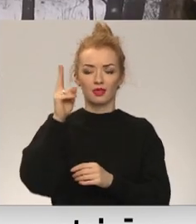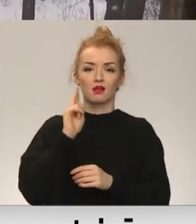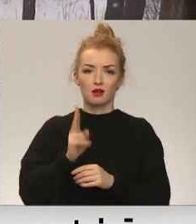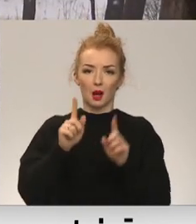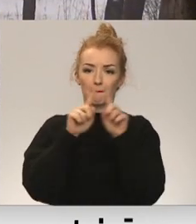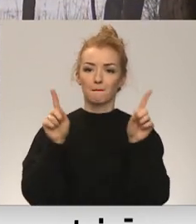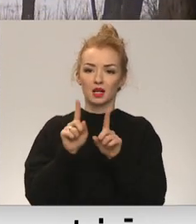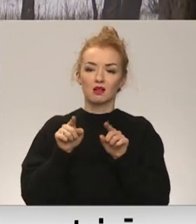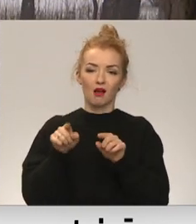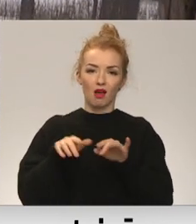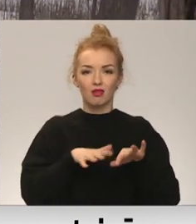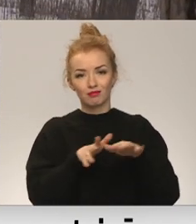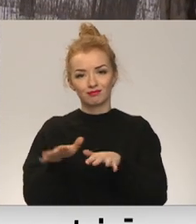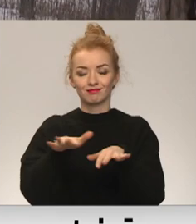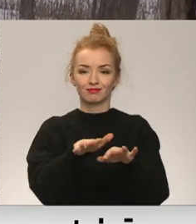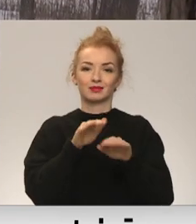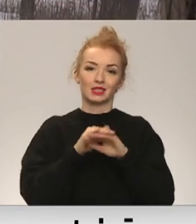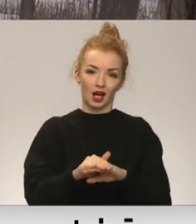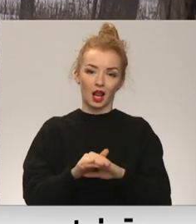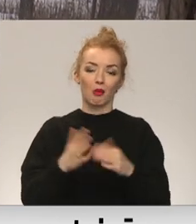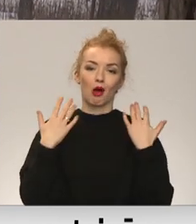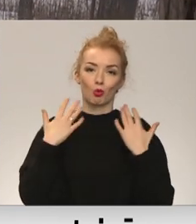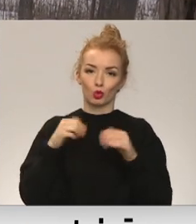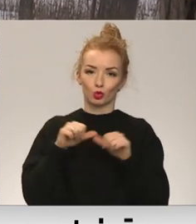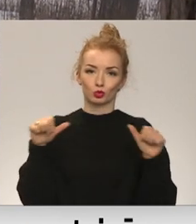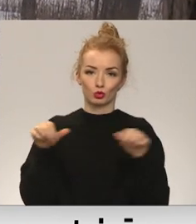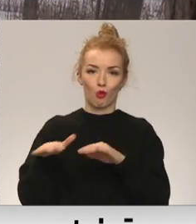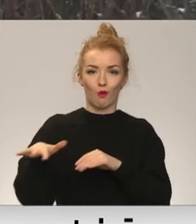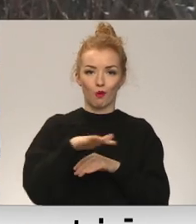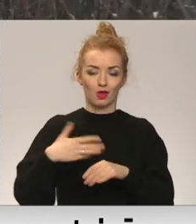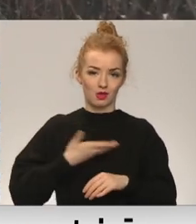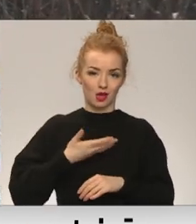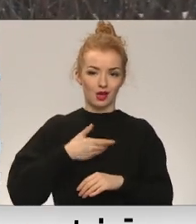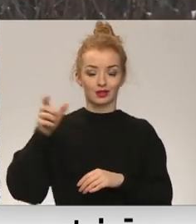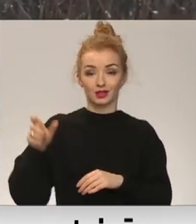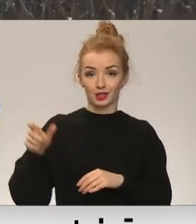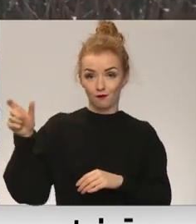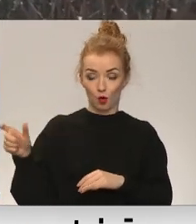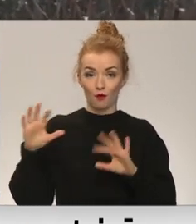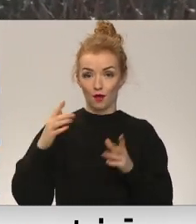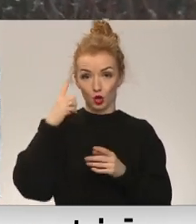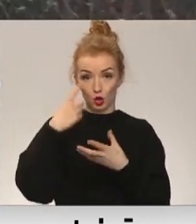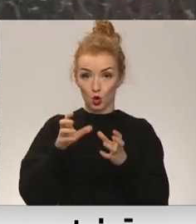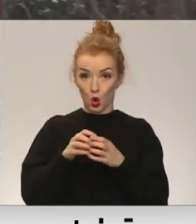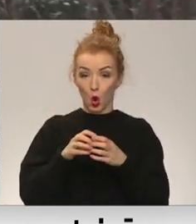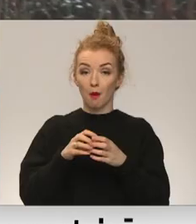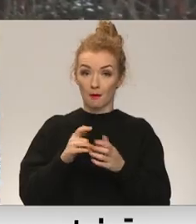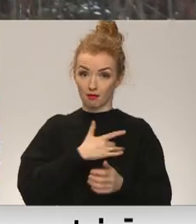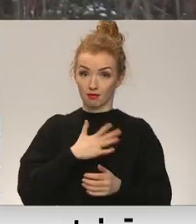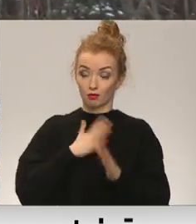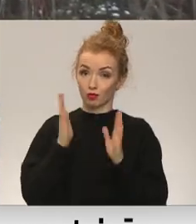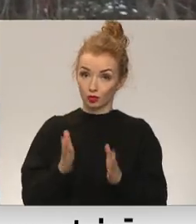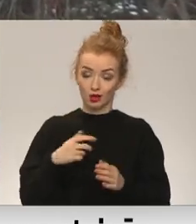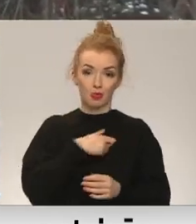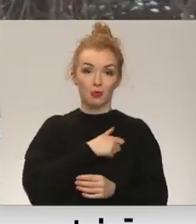priedēmā paugsīkā parī turpmāk paliks atputs zonu iedzīvotājiem. Vai domi pārņems uzņēmē iekāroto zemes gabalu?